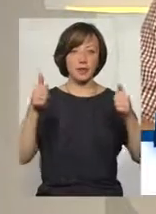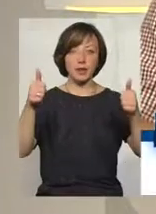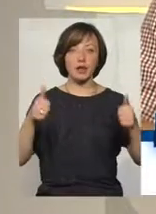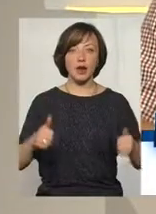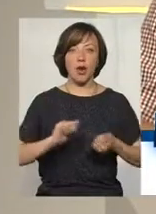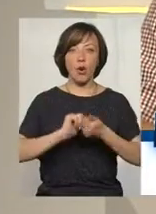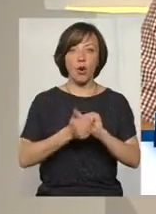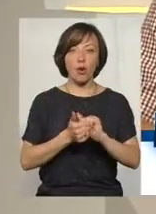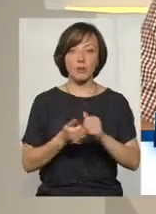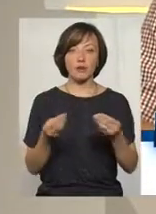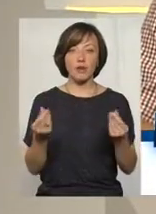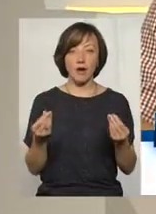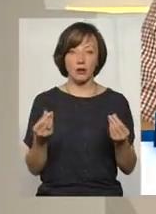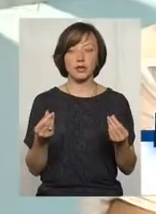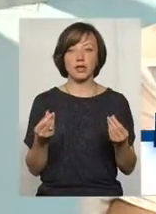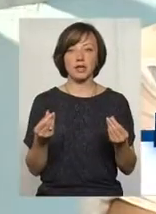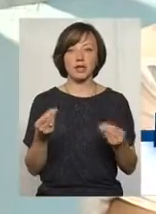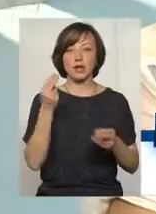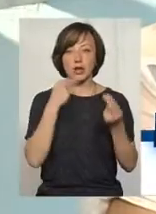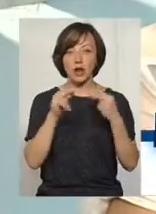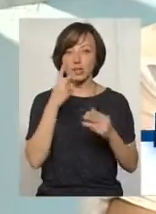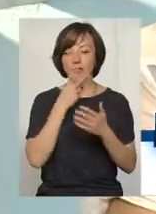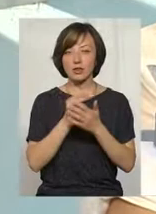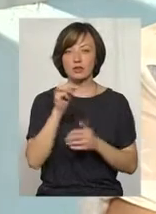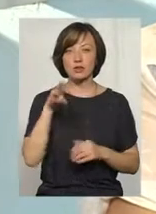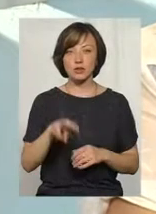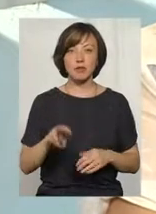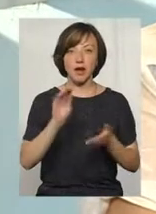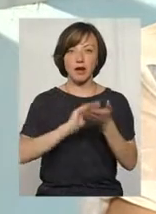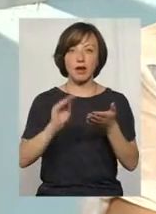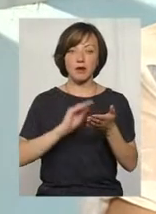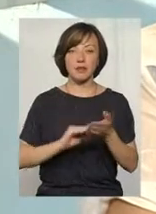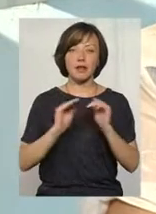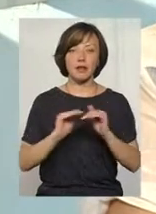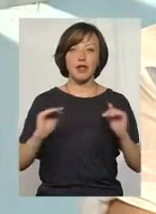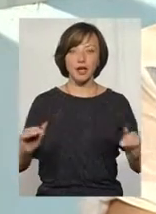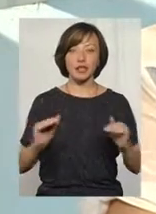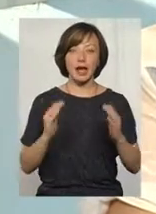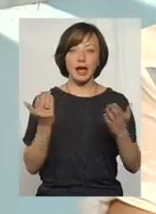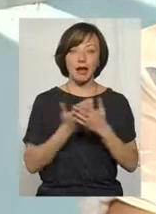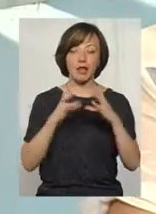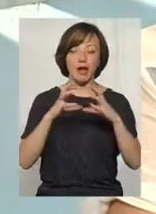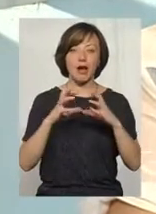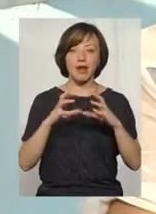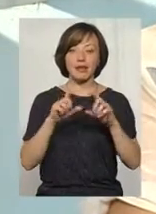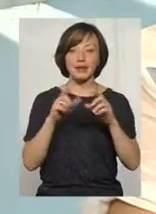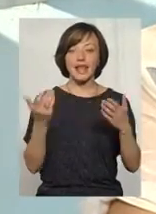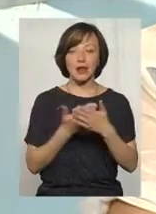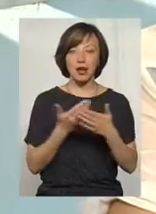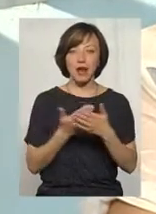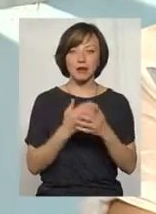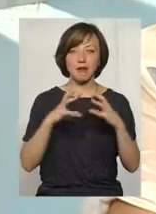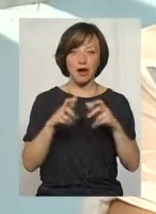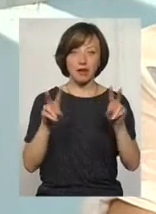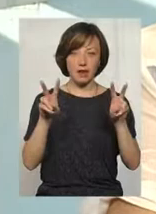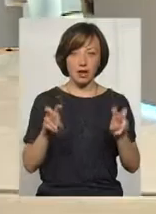обмін валют, яка, мабуть, ну, її краще видно, ніж напис зверху «Дитячий кінотеатр «Планета». Потім з'явився екран,